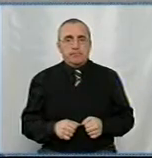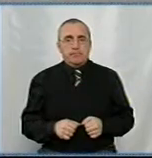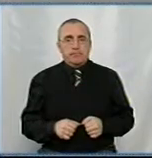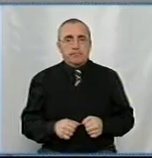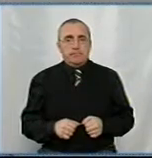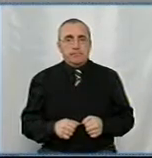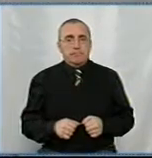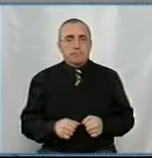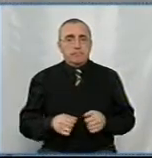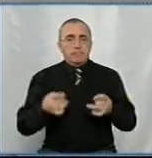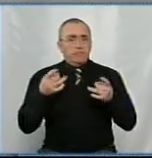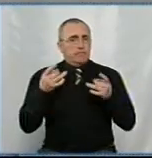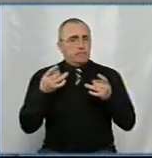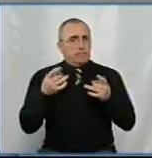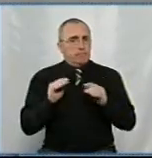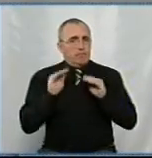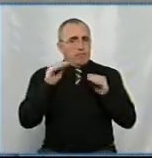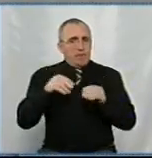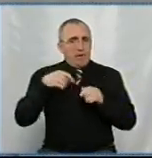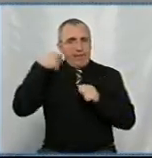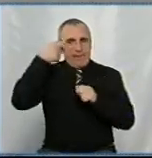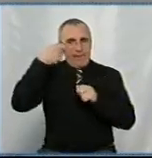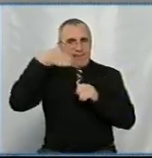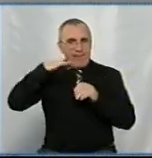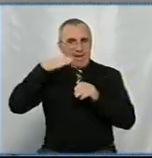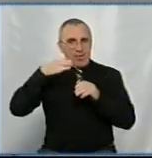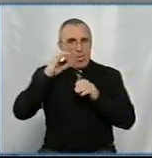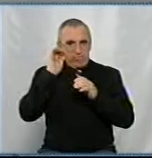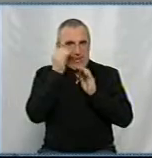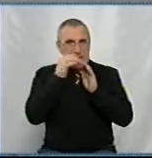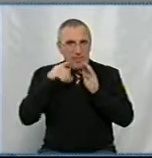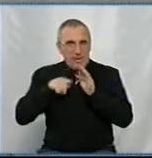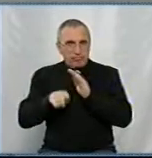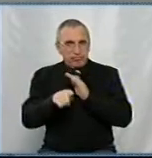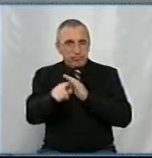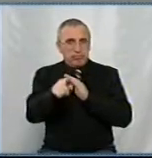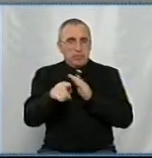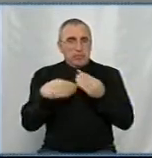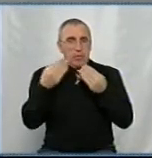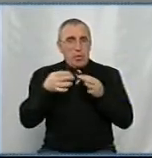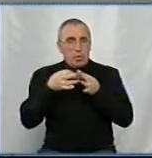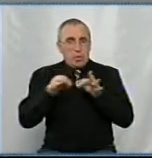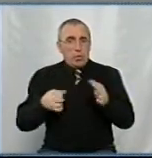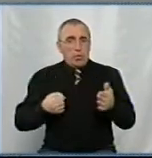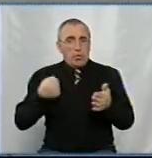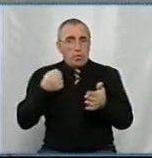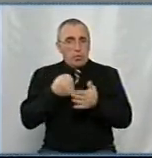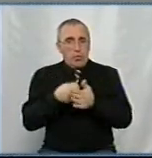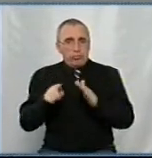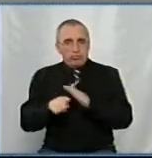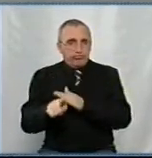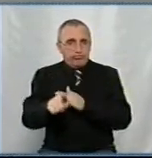У пристрій встановлена відеокамера, яка дає доступ до дітей.